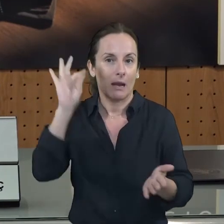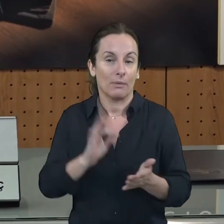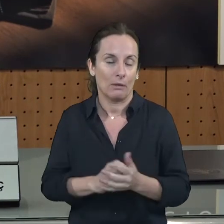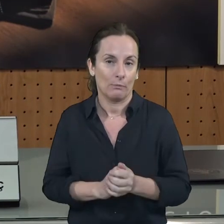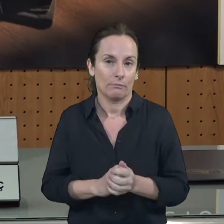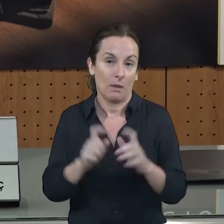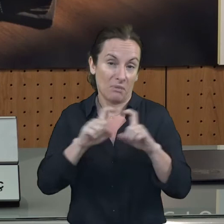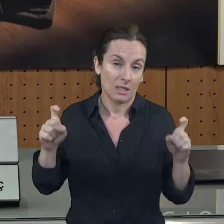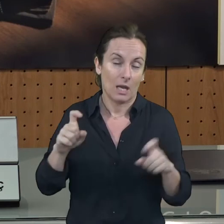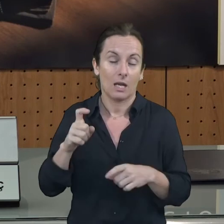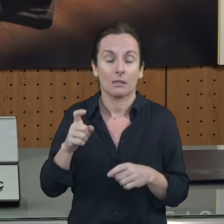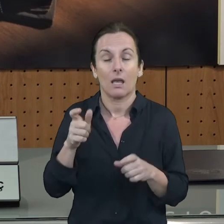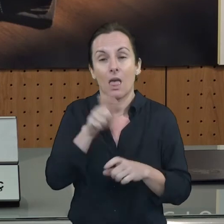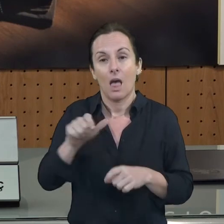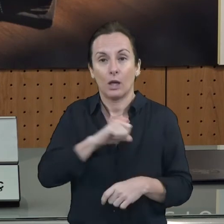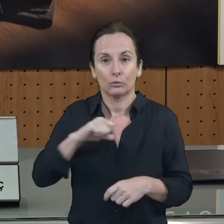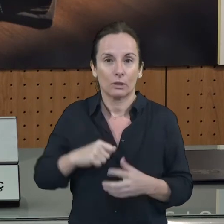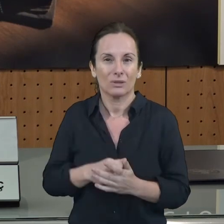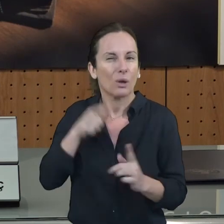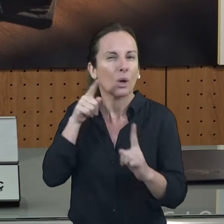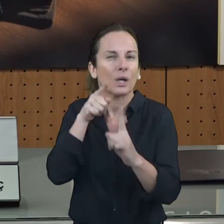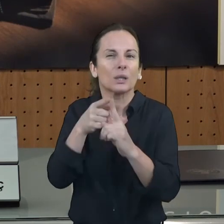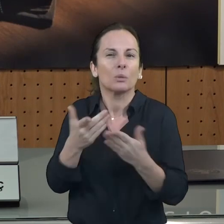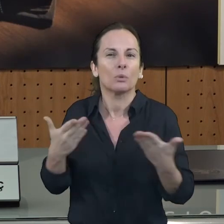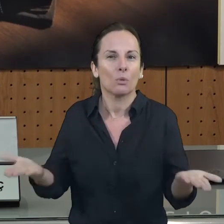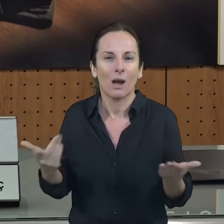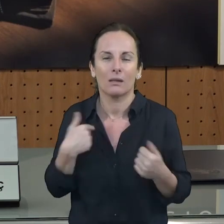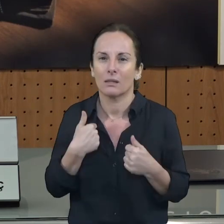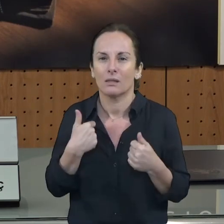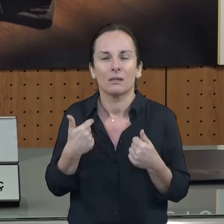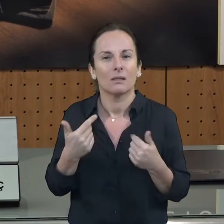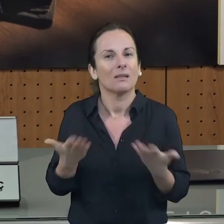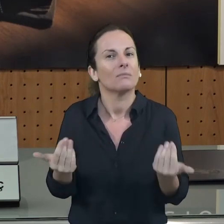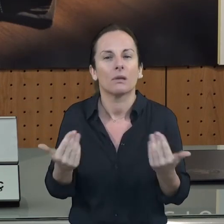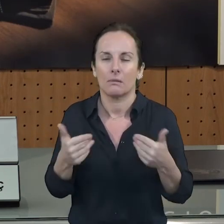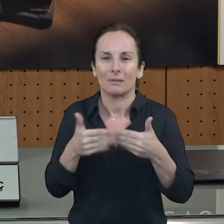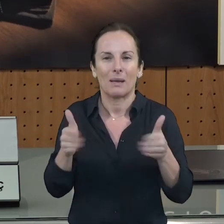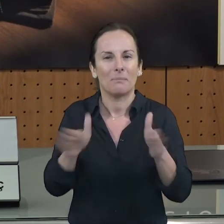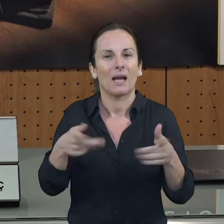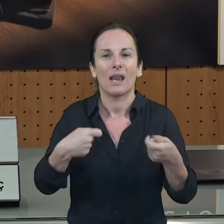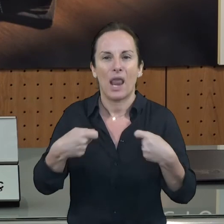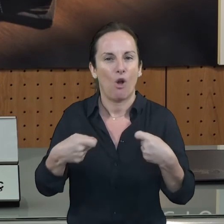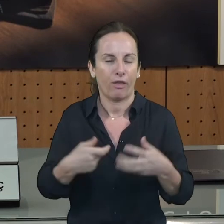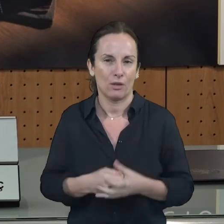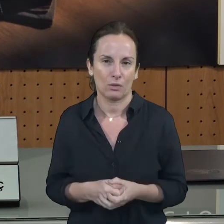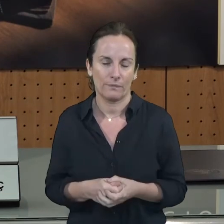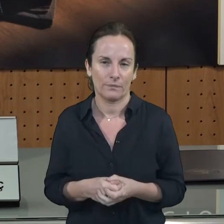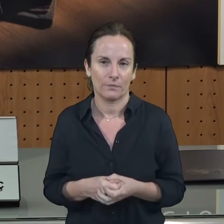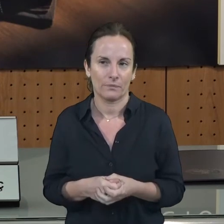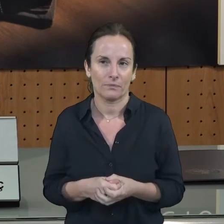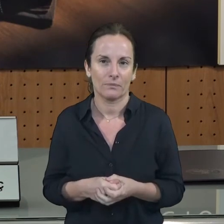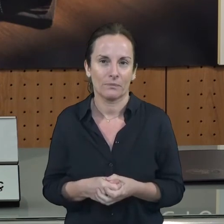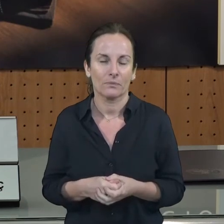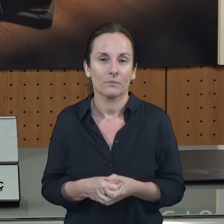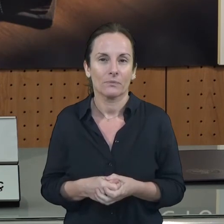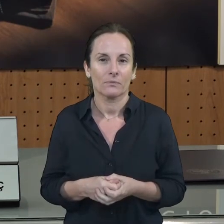El objectiu comú és aixecar quan avança la persiana i ajudar des de les administracions en el cas del Consell de Mallorca, des del Departament de Promoció